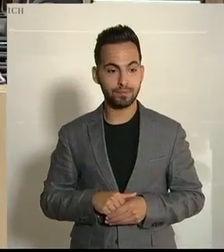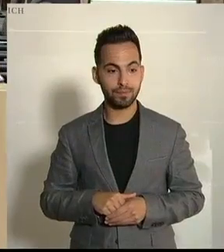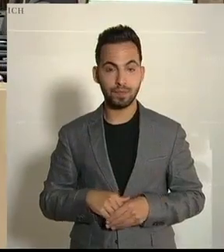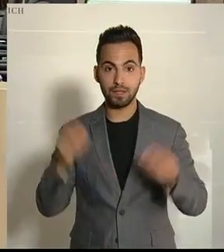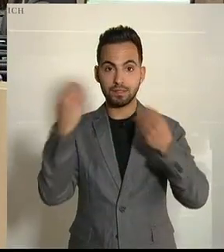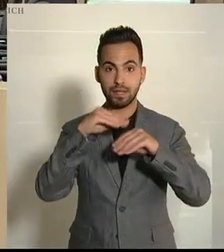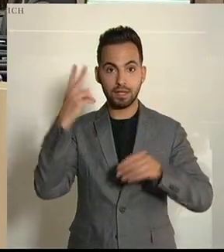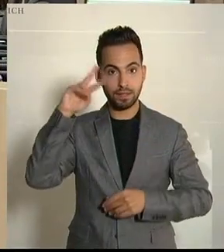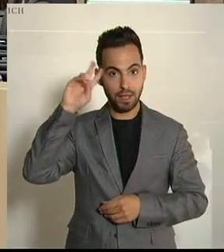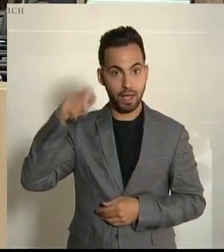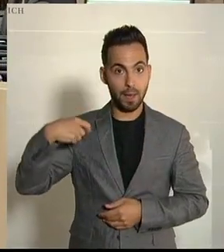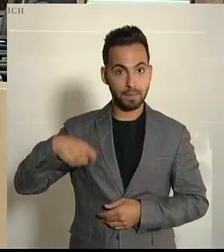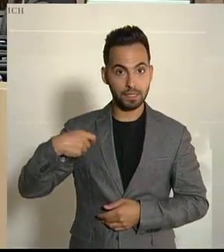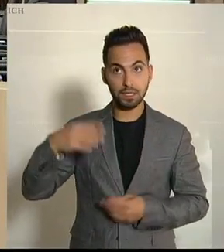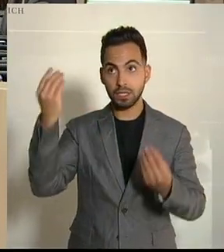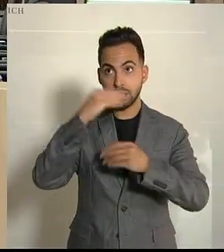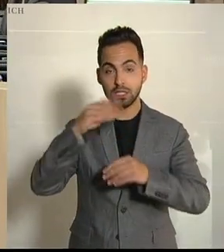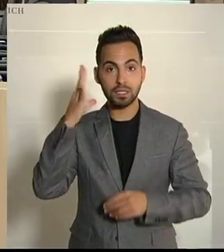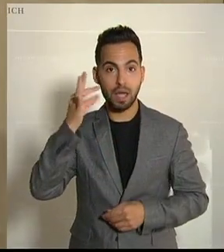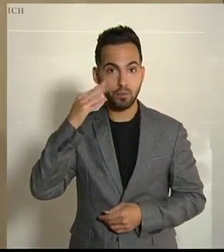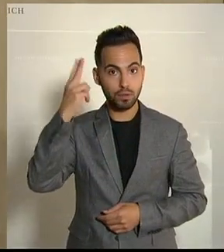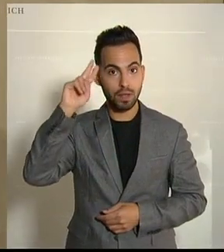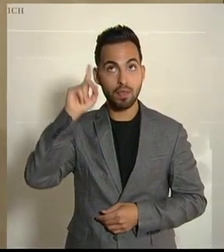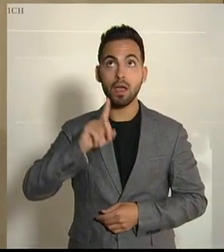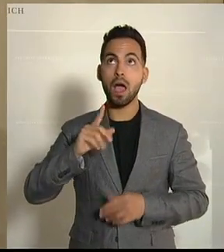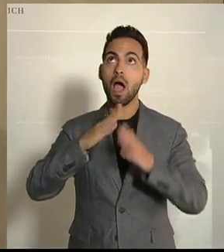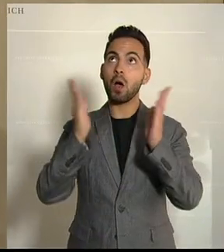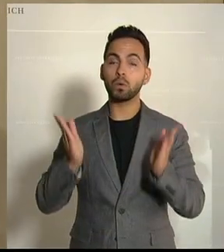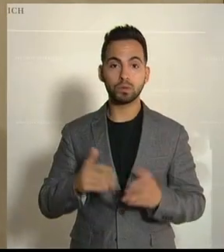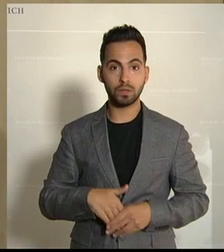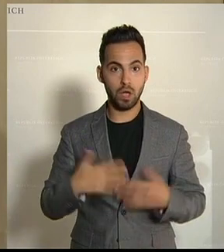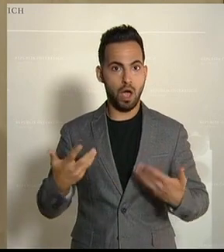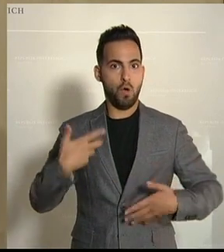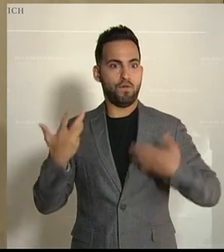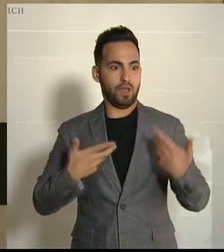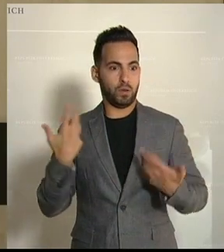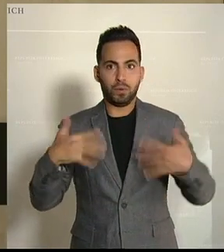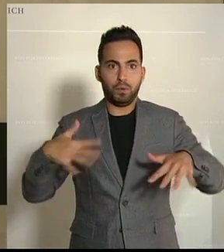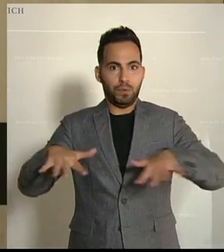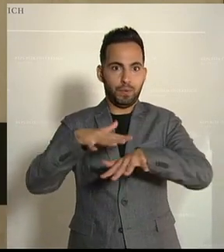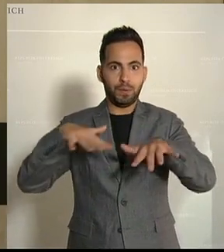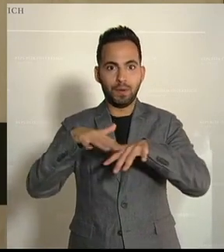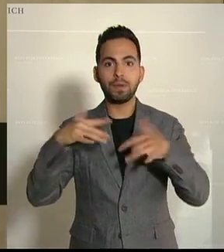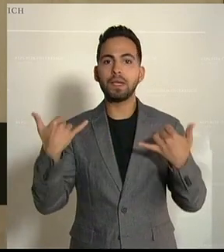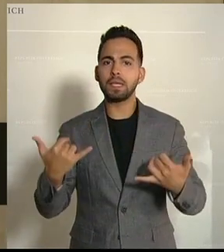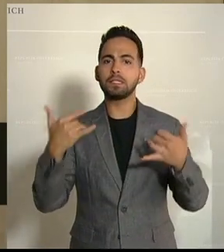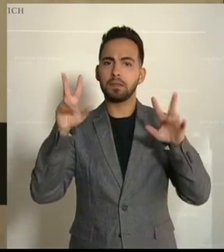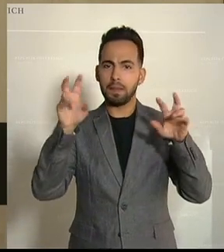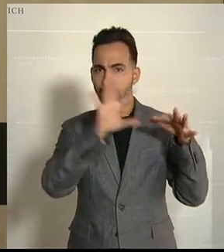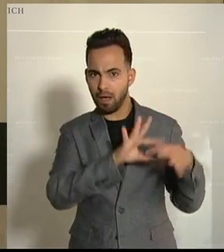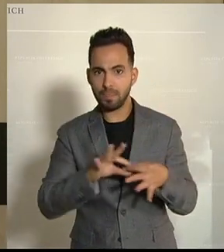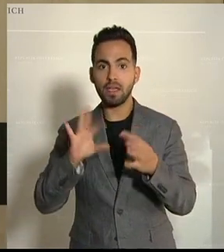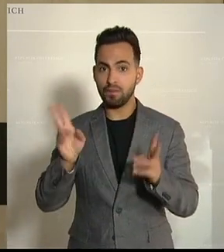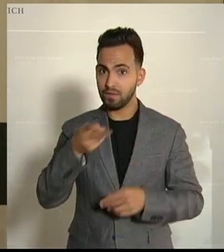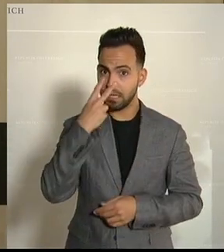Sehr geehrter Herr Präsident, geschätzte Damen und Herren des Hauses, nach dieser Aufregung können wir aber in einen sofort überleiten. Wir haben auch